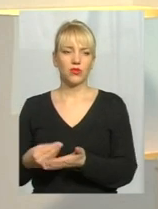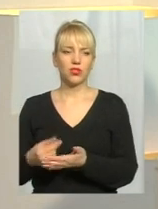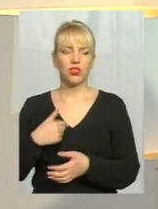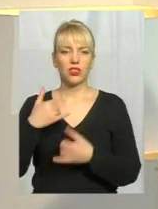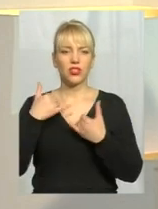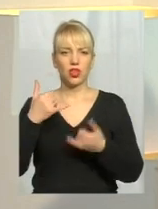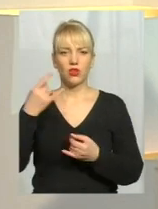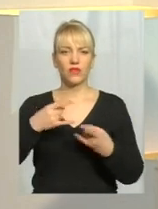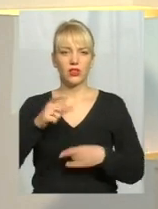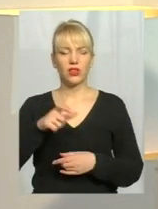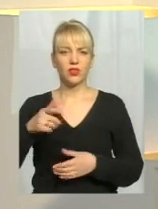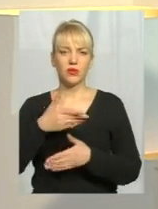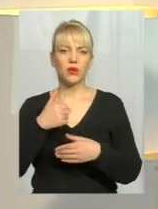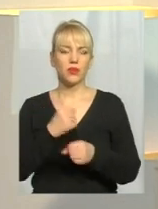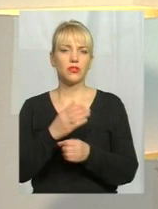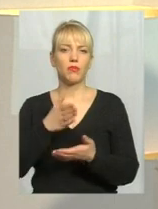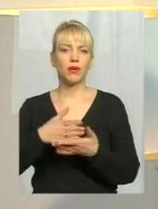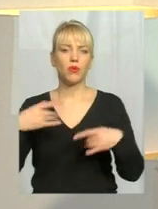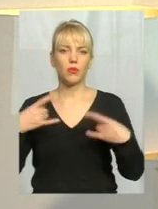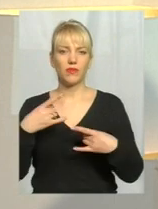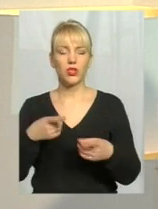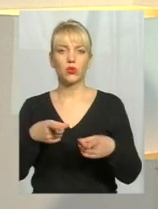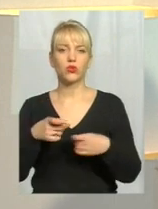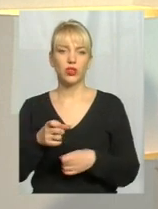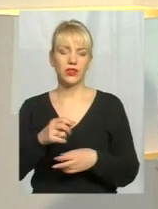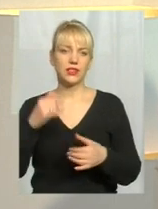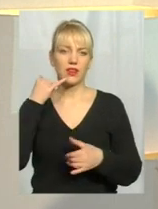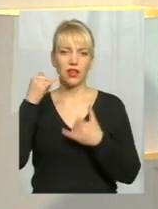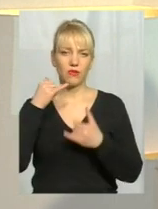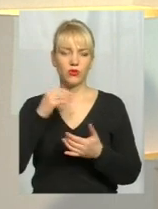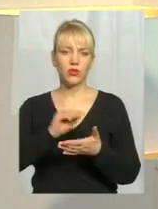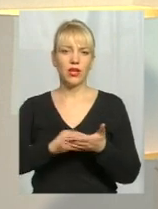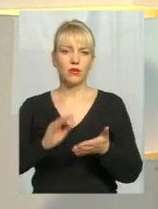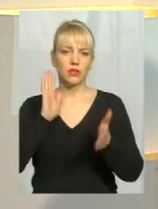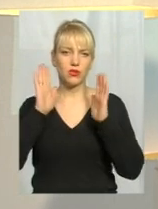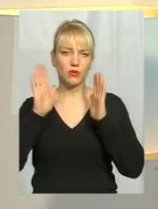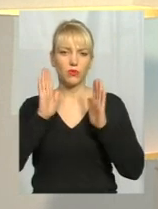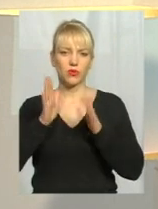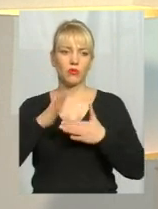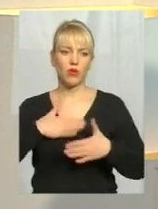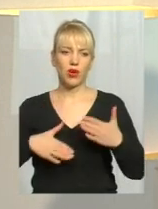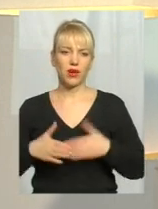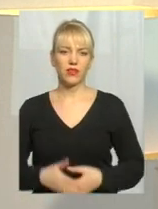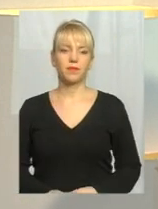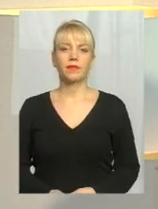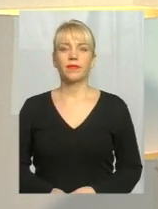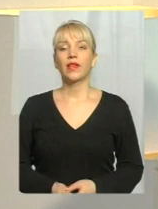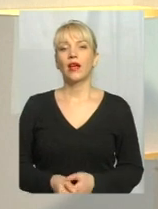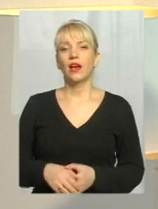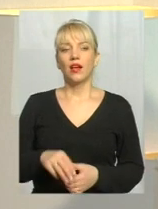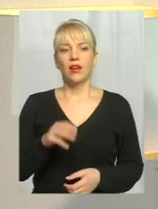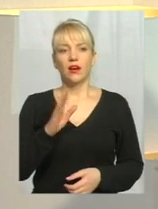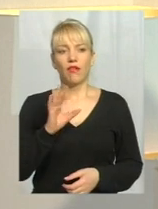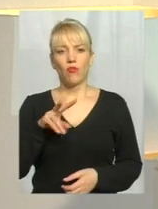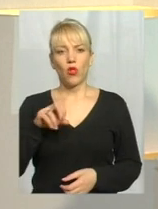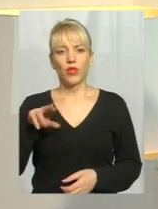працюємо у прямому ефірі, тож долучайтеся, телефонуйте, пишіть у Фейсбук, будемо раді. Пане Володимире, чи